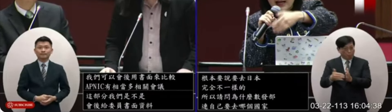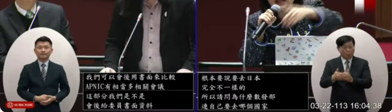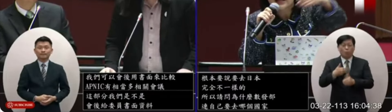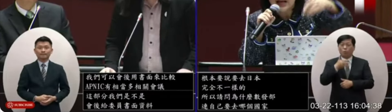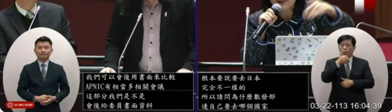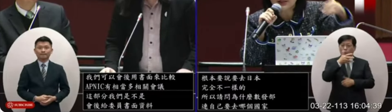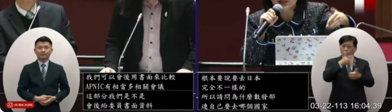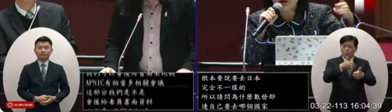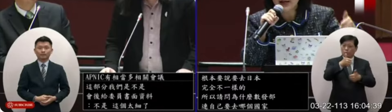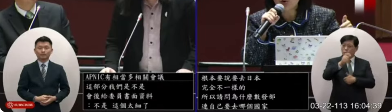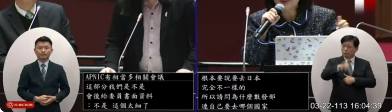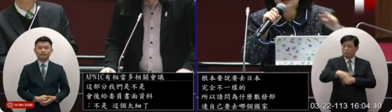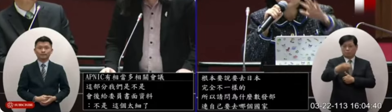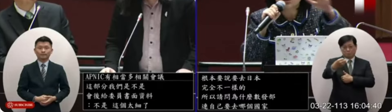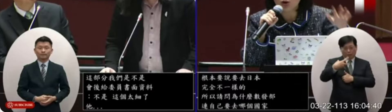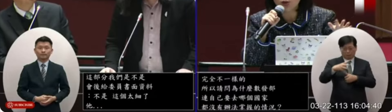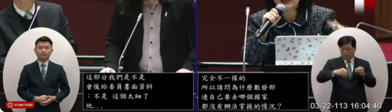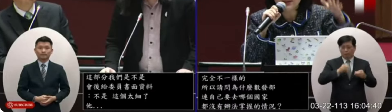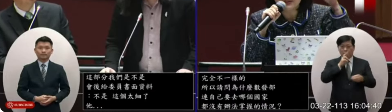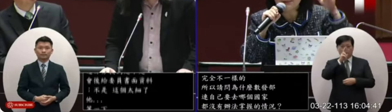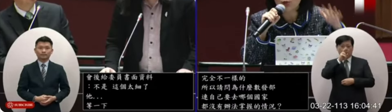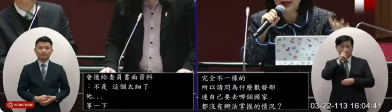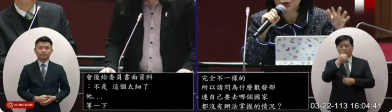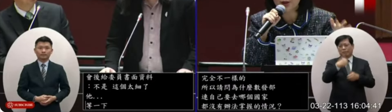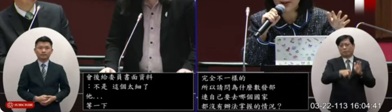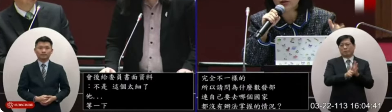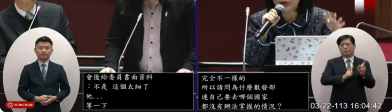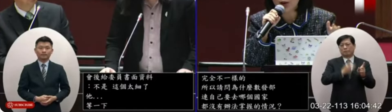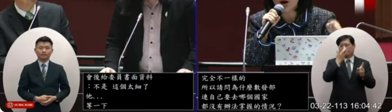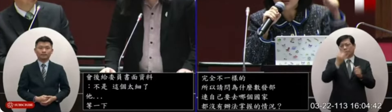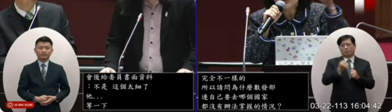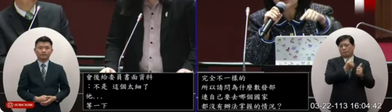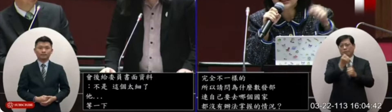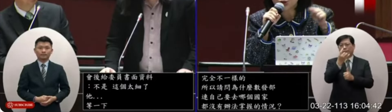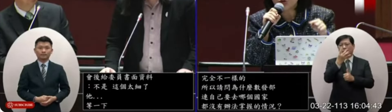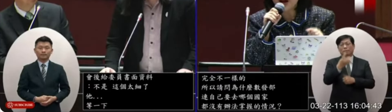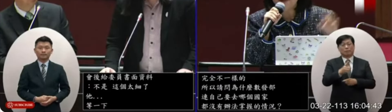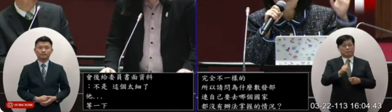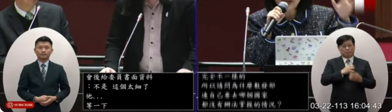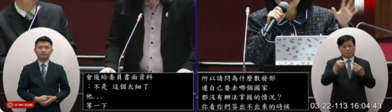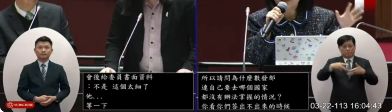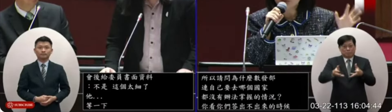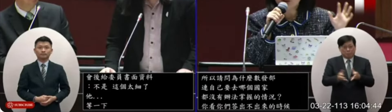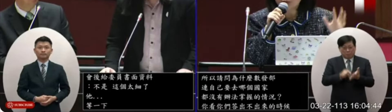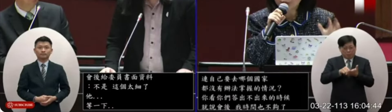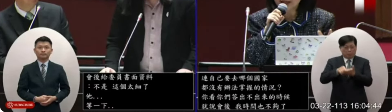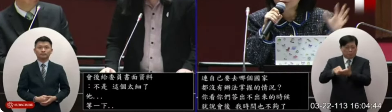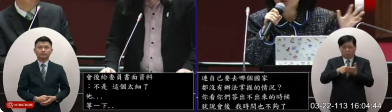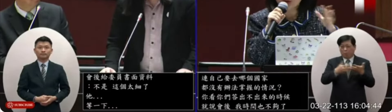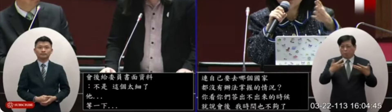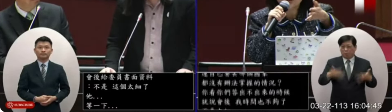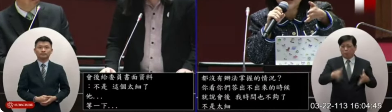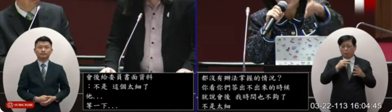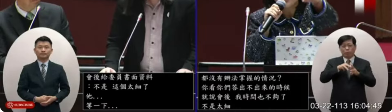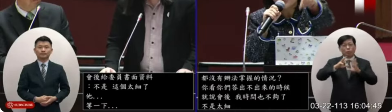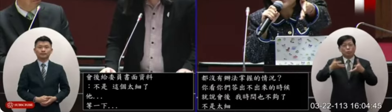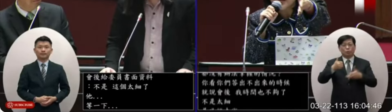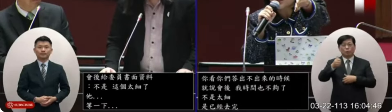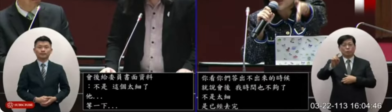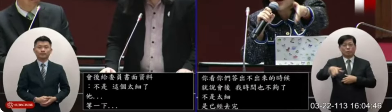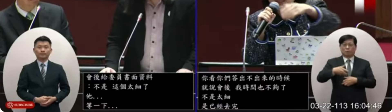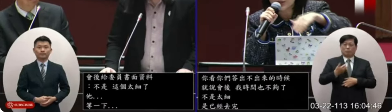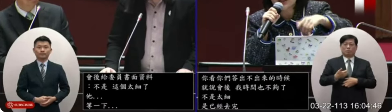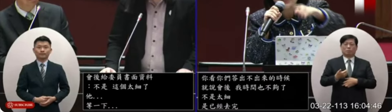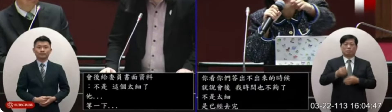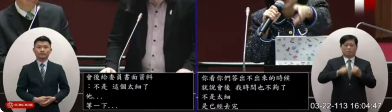我們問你去了哪裡他們提供給我們的是錯誤的代表他們完全沒有掌握自己術發部編了這麼多錢出國去了